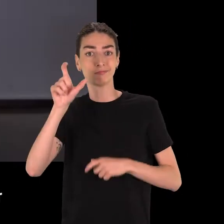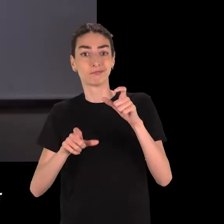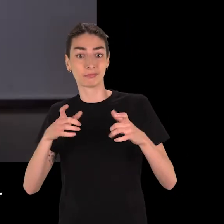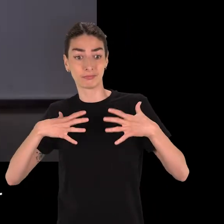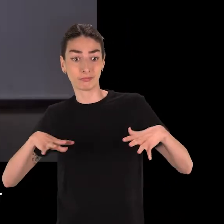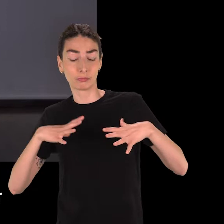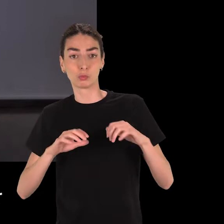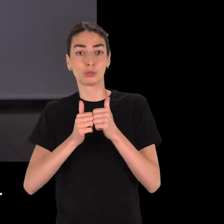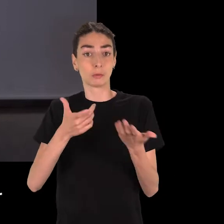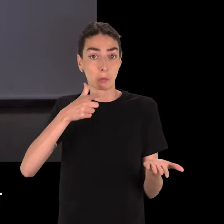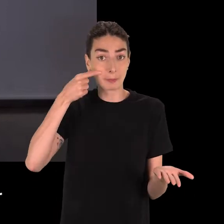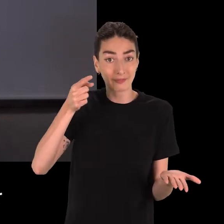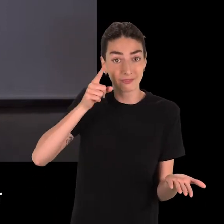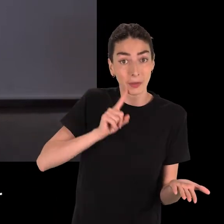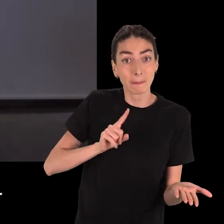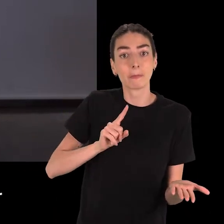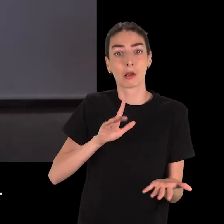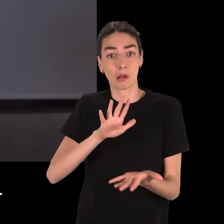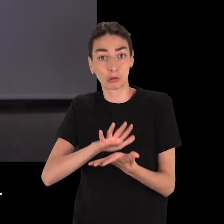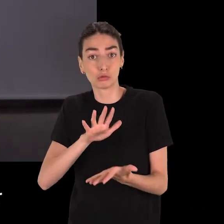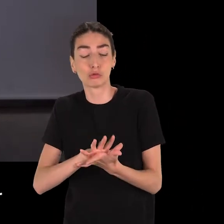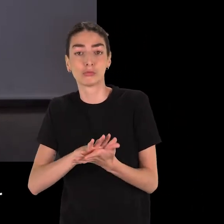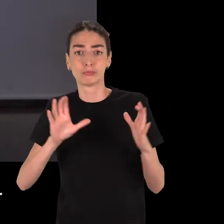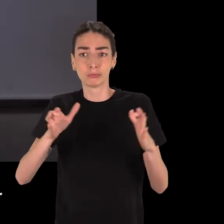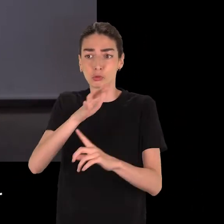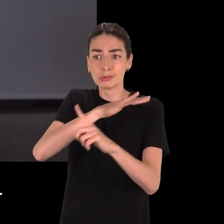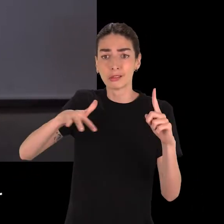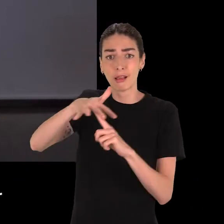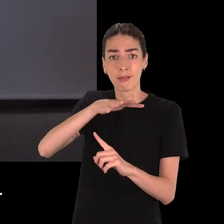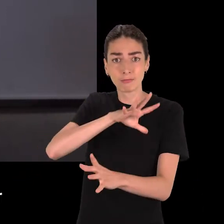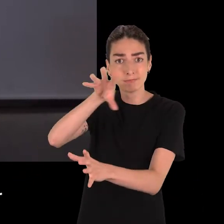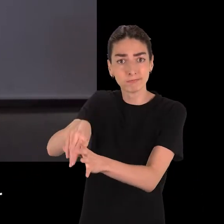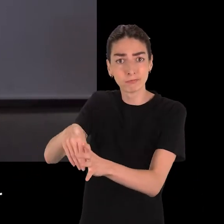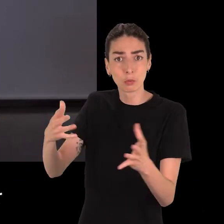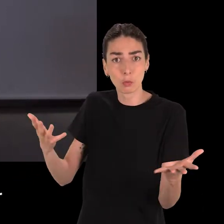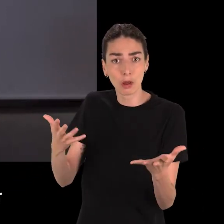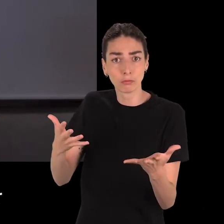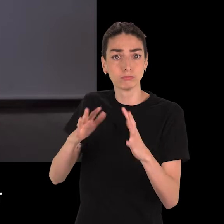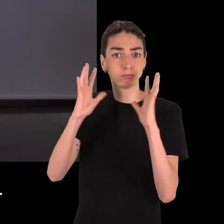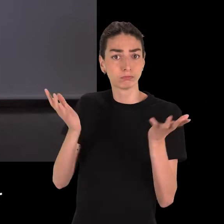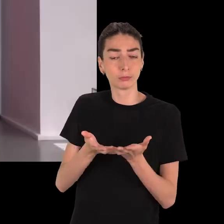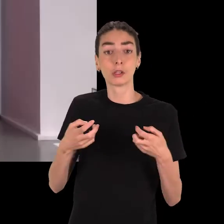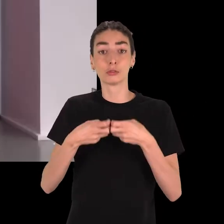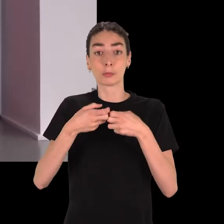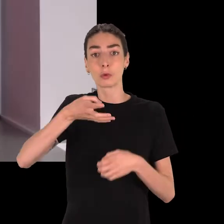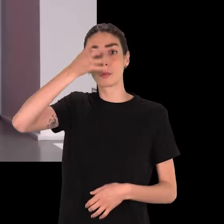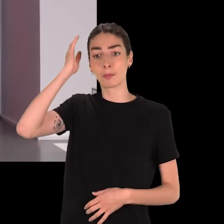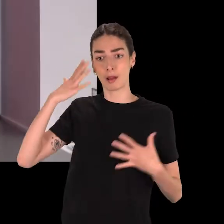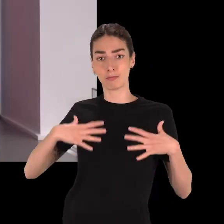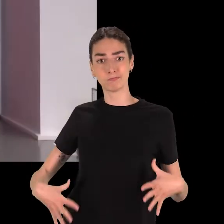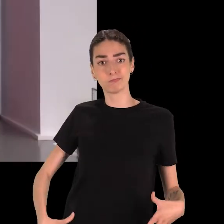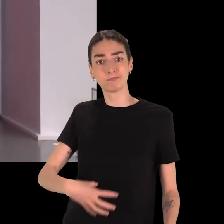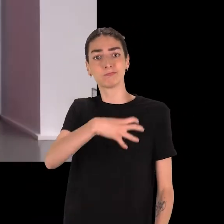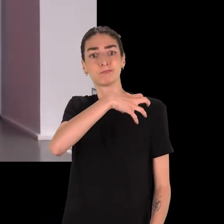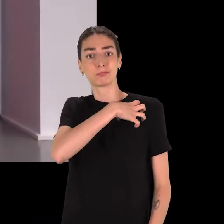revêt. Dans l'Antiquité, et en particulier à Rome, le vêtement peut varier en fonction du genre, de l'âge et des groupes sociaux. L'exemple le plus